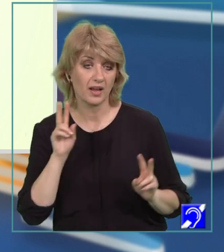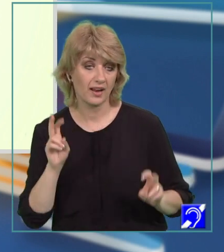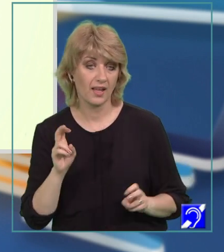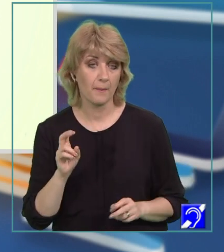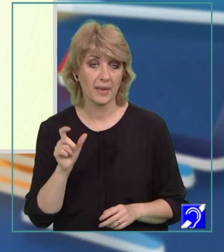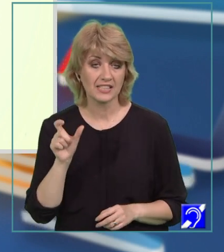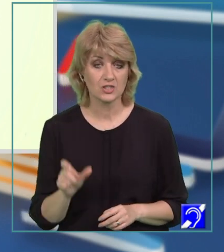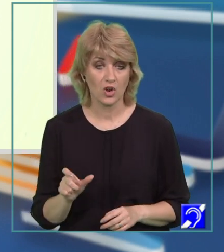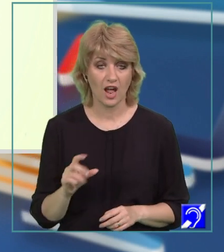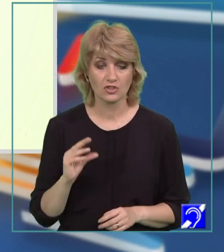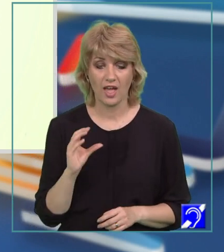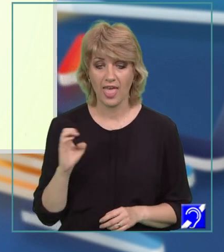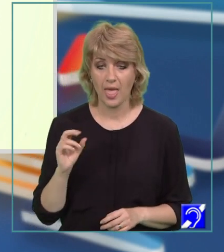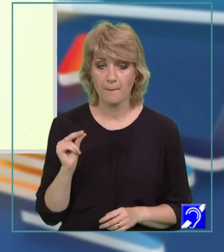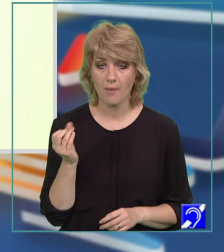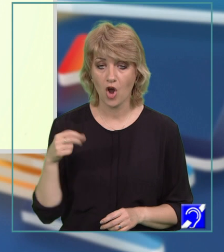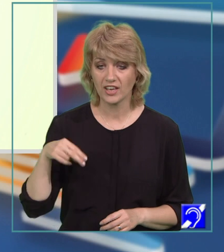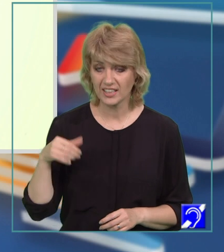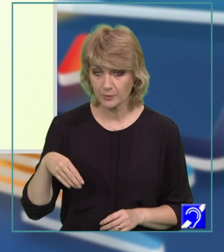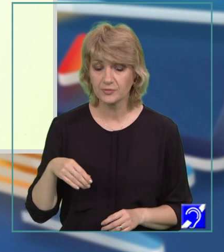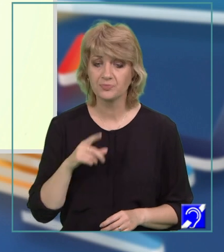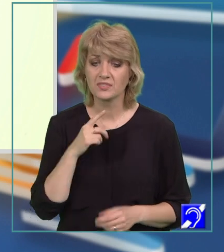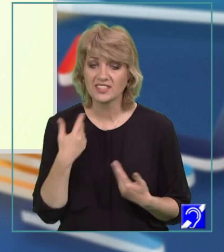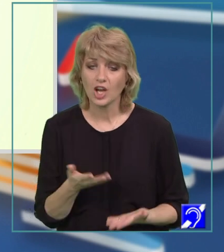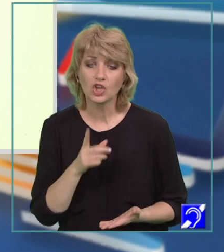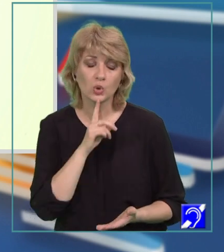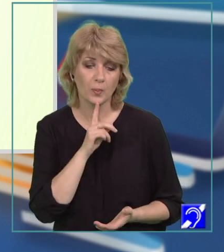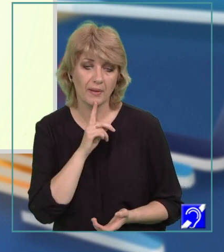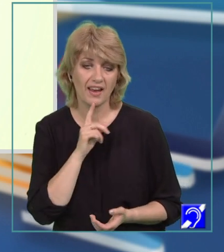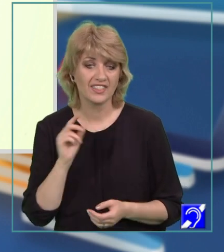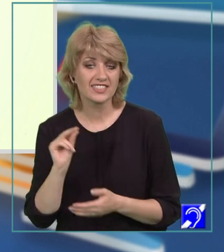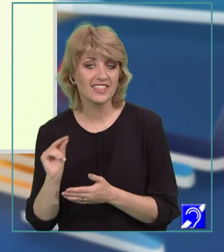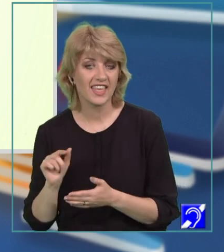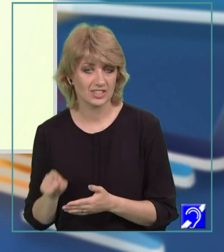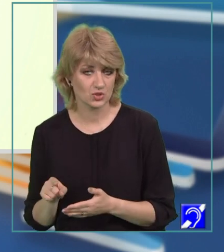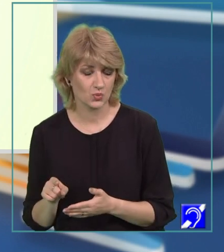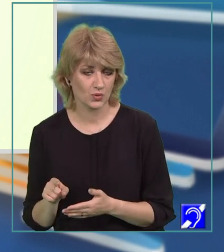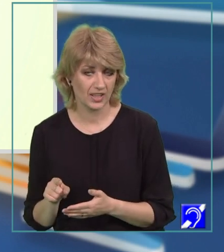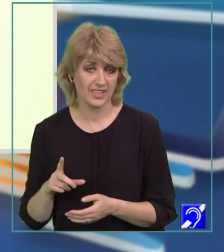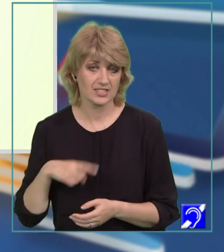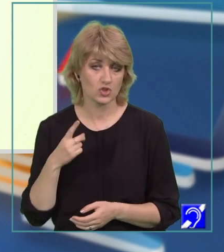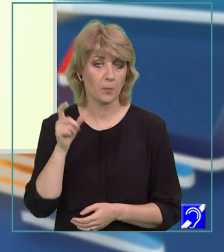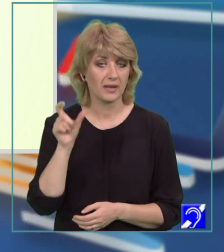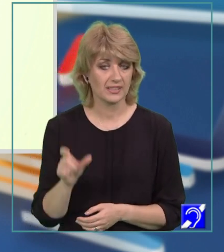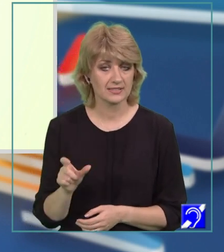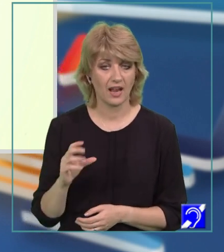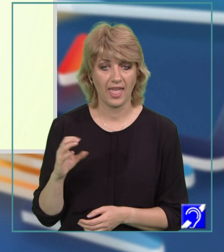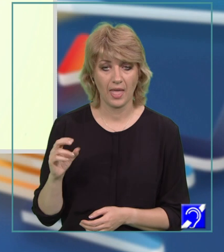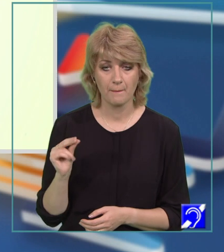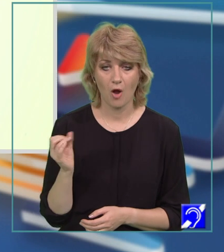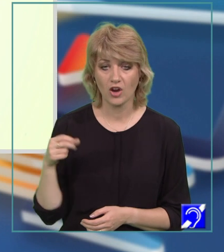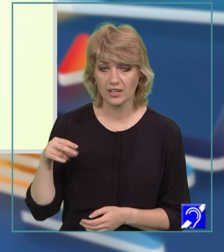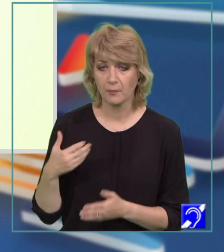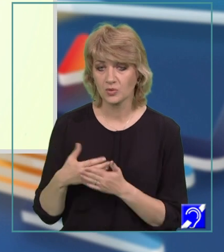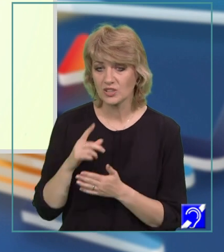personaj eponim, personaj care dă numele textului. Deci este și un personaj eponim, pe